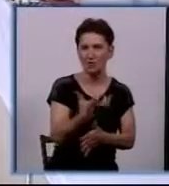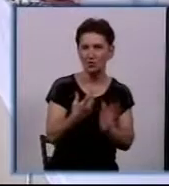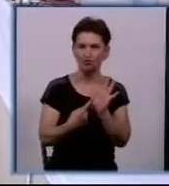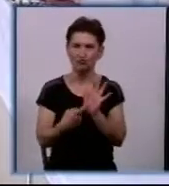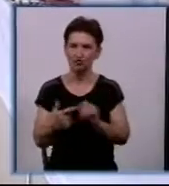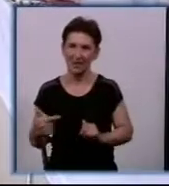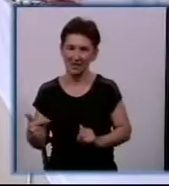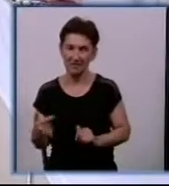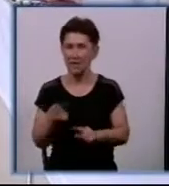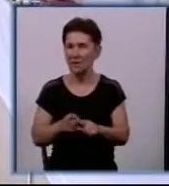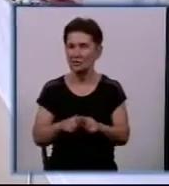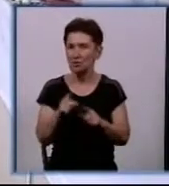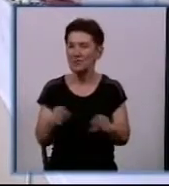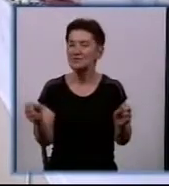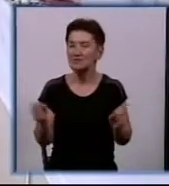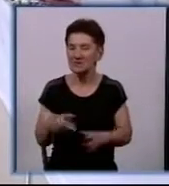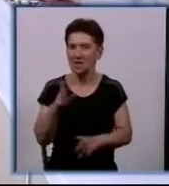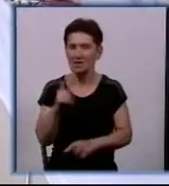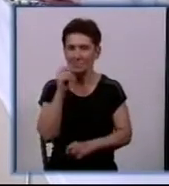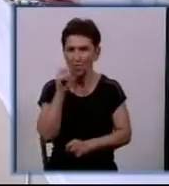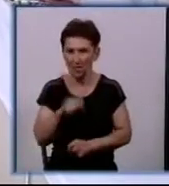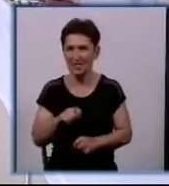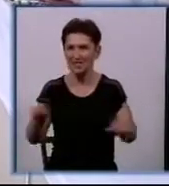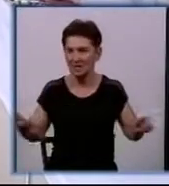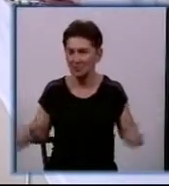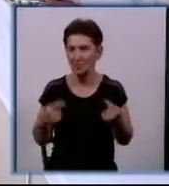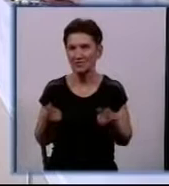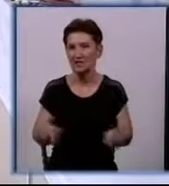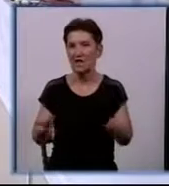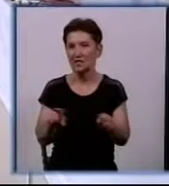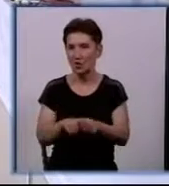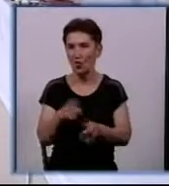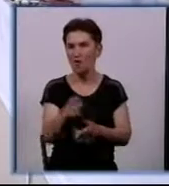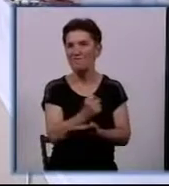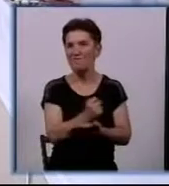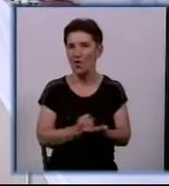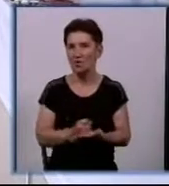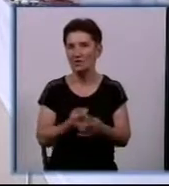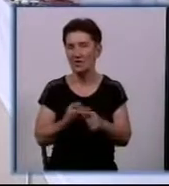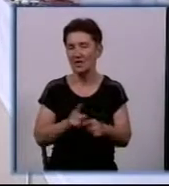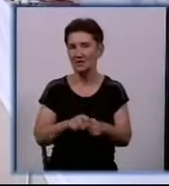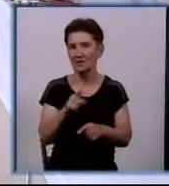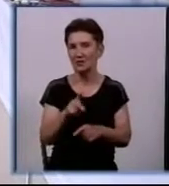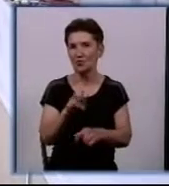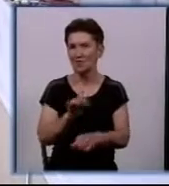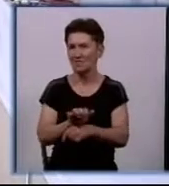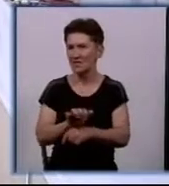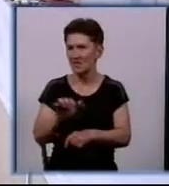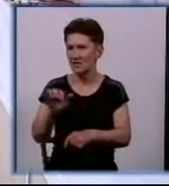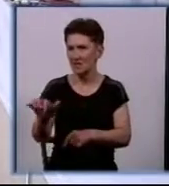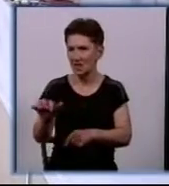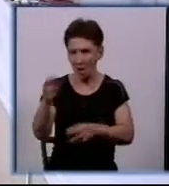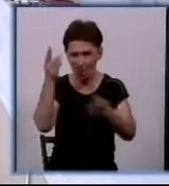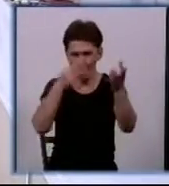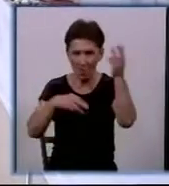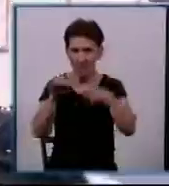Тому спеціально в Україні створений такий фонд допомоги юним моделістам, який висілає на станції, на гуртки моделі.